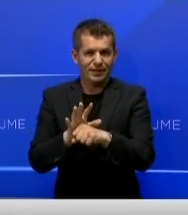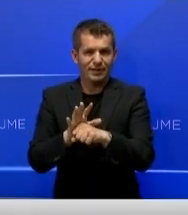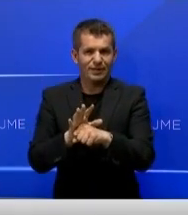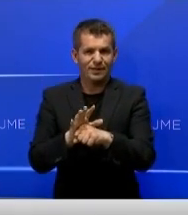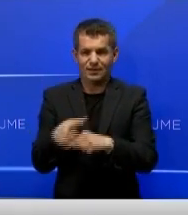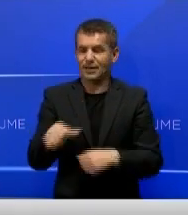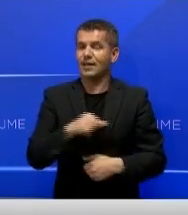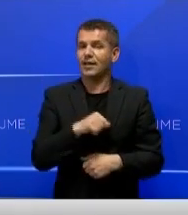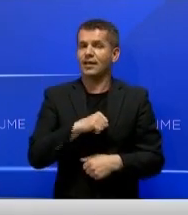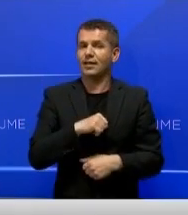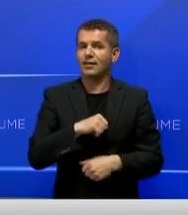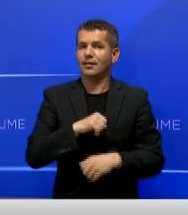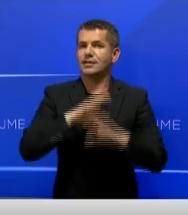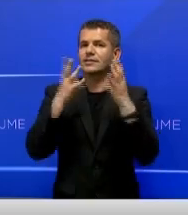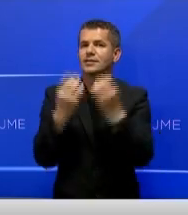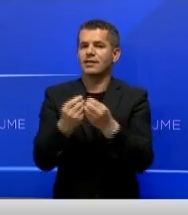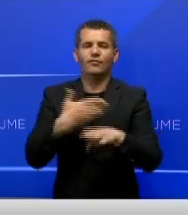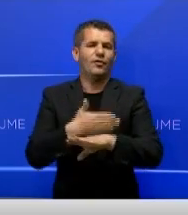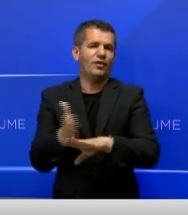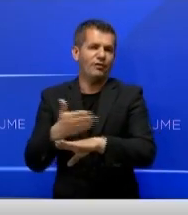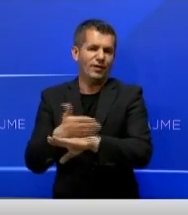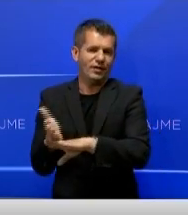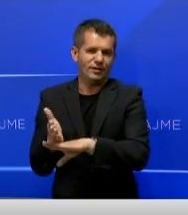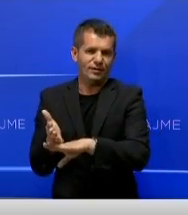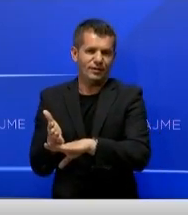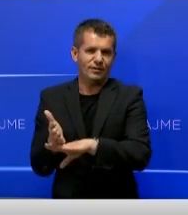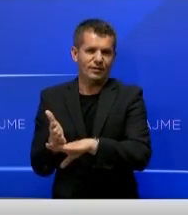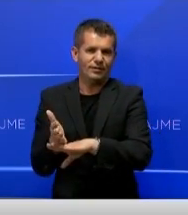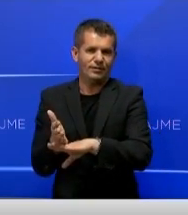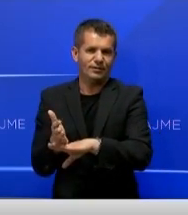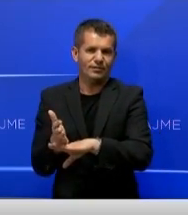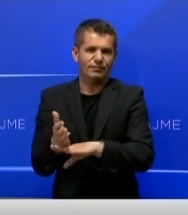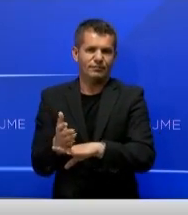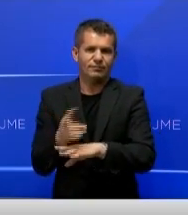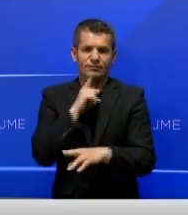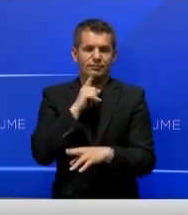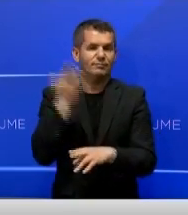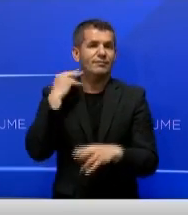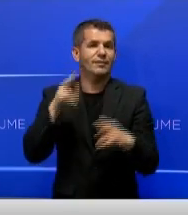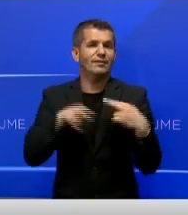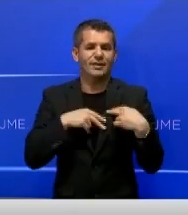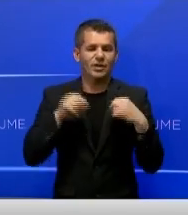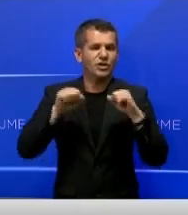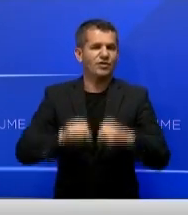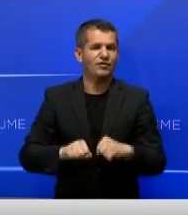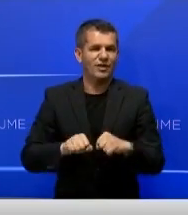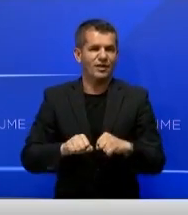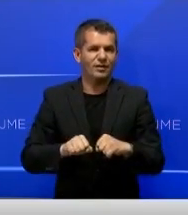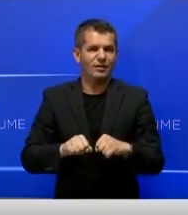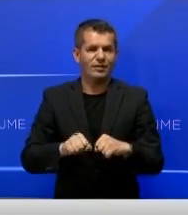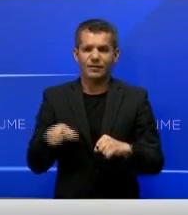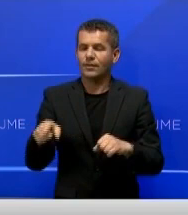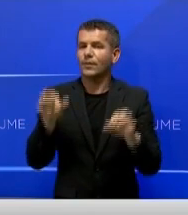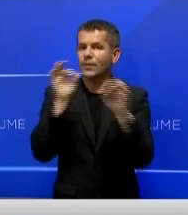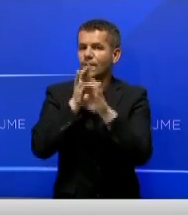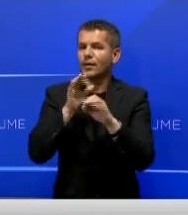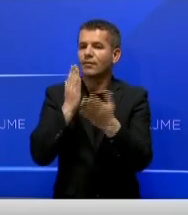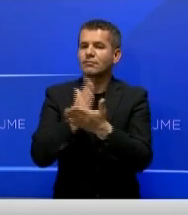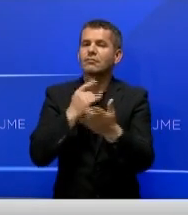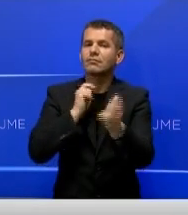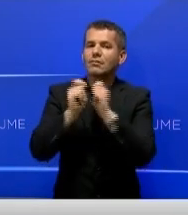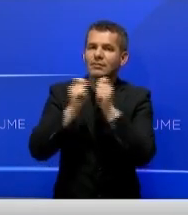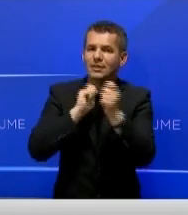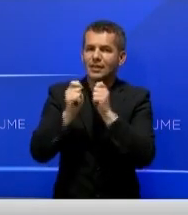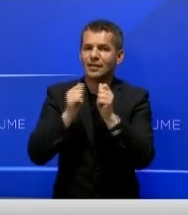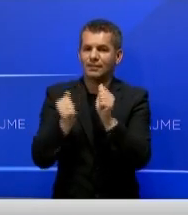interes politik, dhe këto vonesa cilat i takojnë një gjanë përgjithsi e ishtë qeverisës e kaluar, e cila nuk ka njësë negociatat për